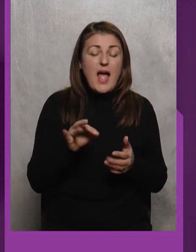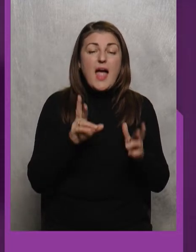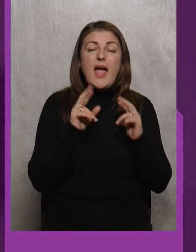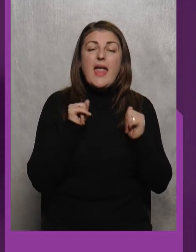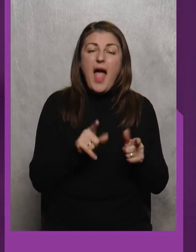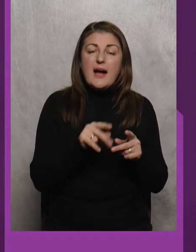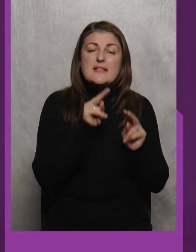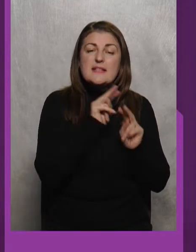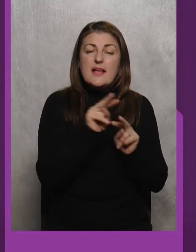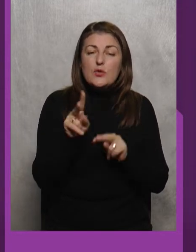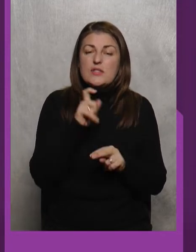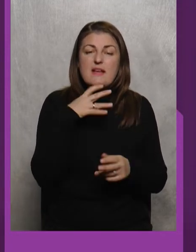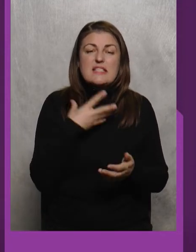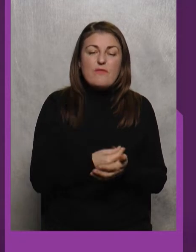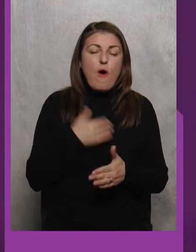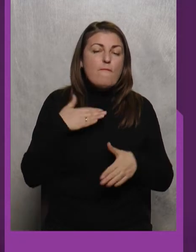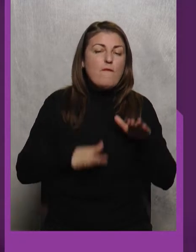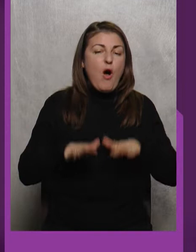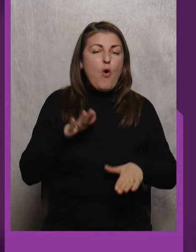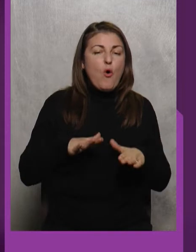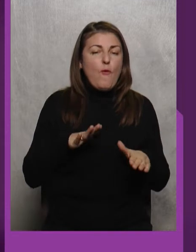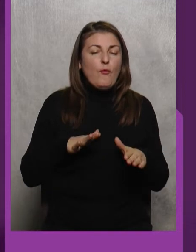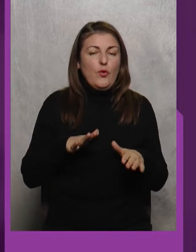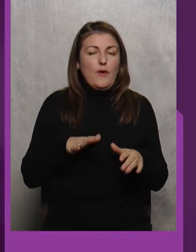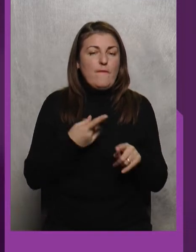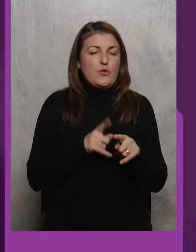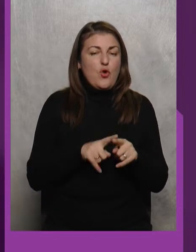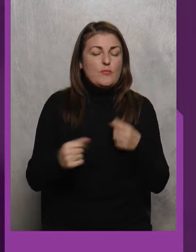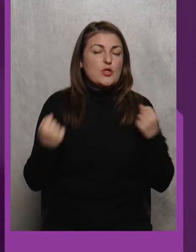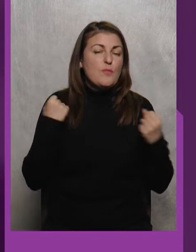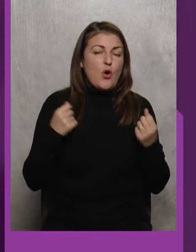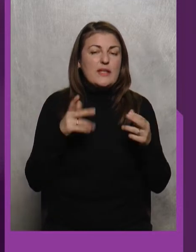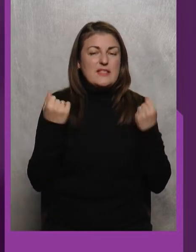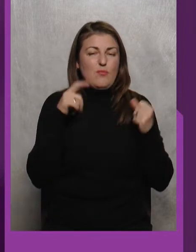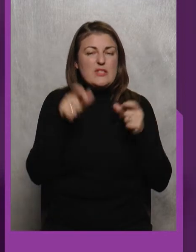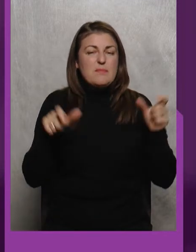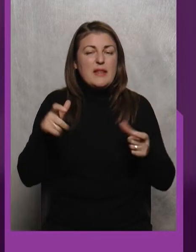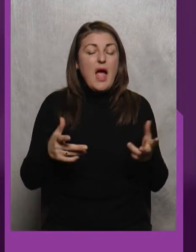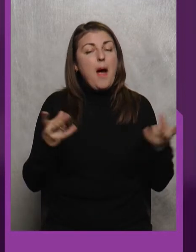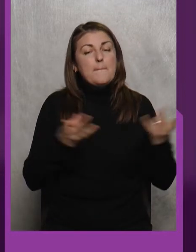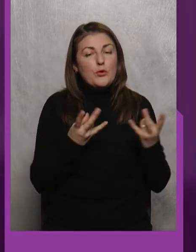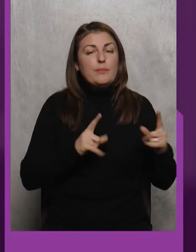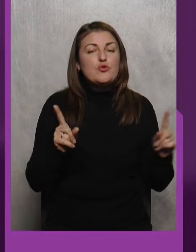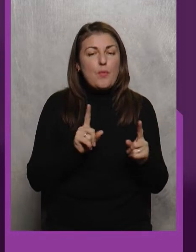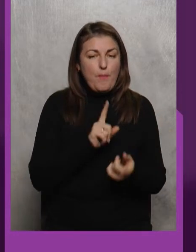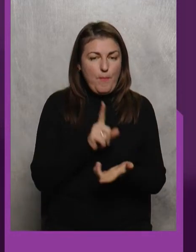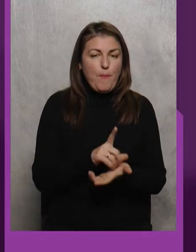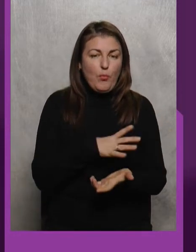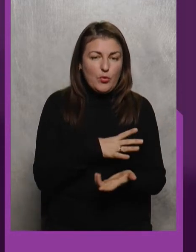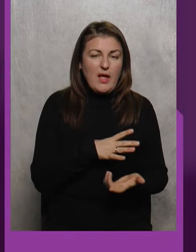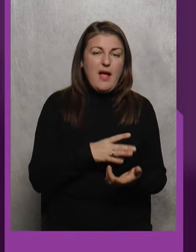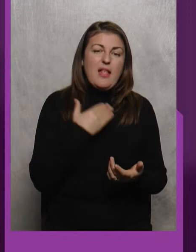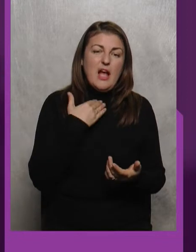слідкують за своєю вагою в цьому спорті спортсмени? Потрібно ж бути і